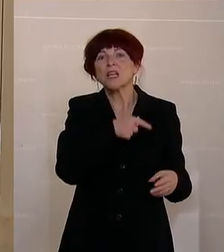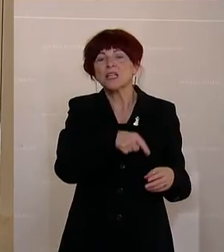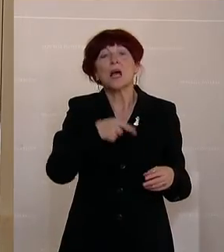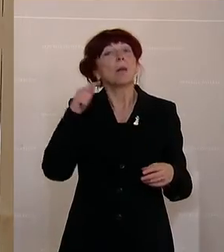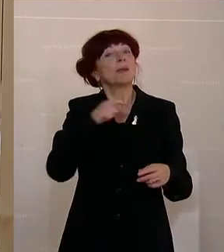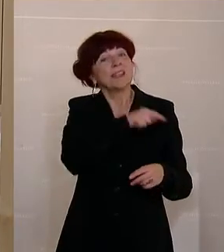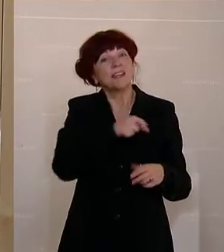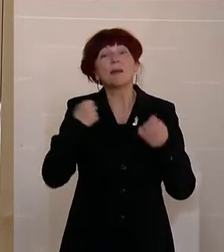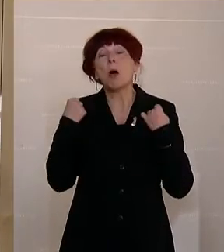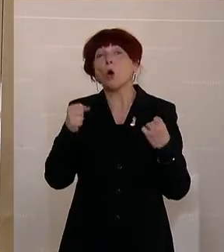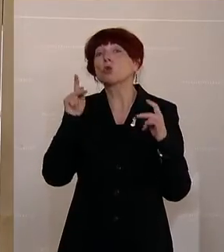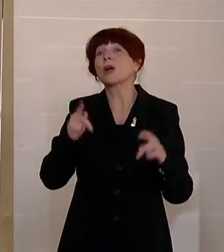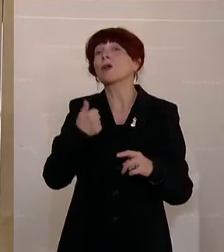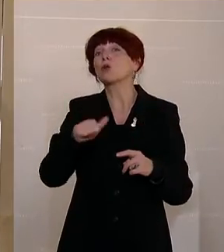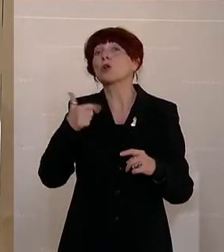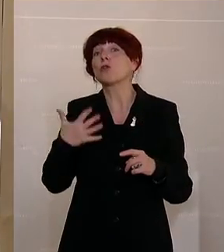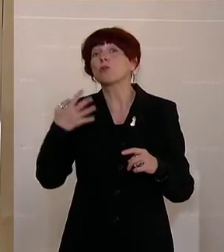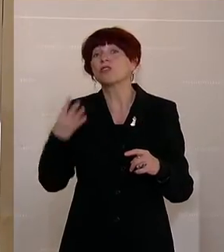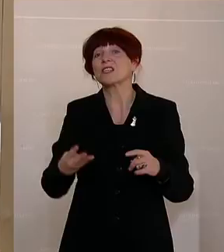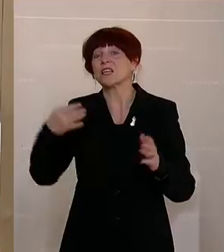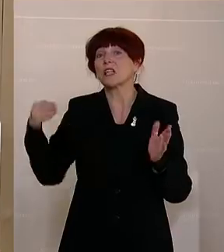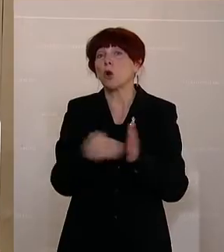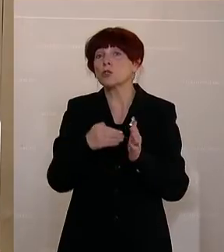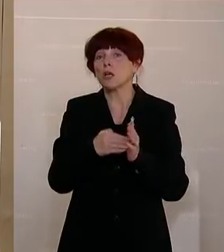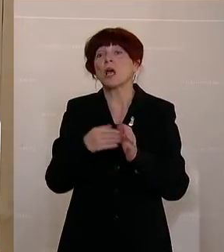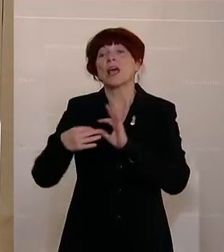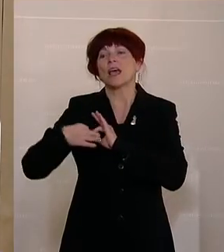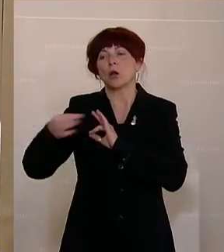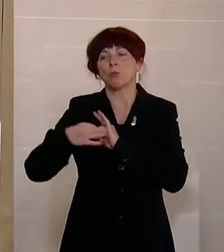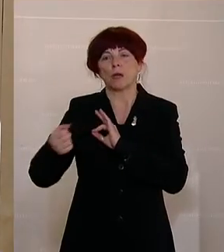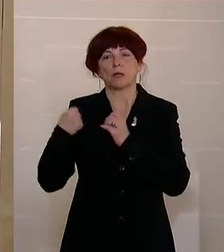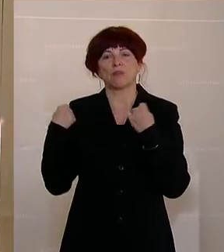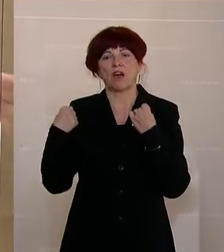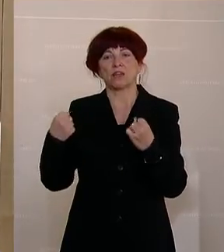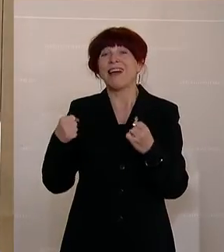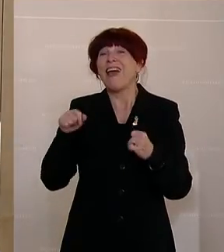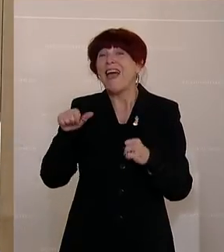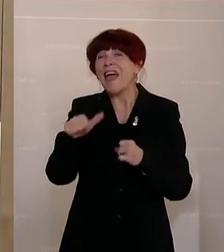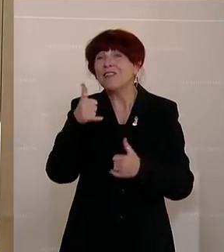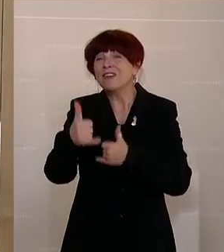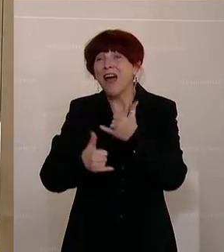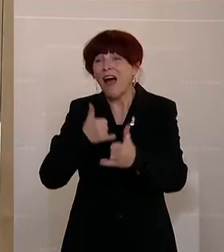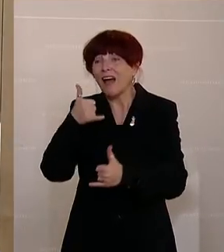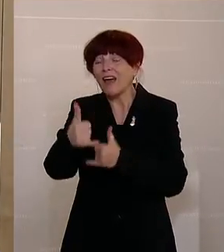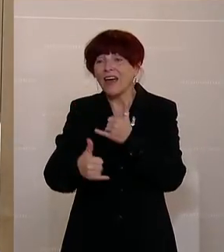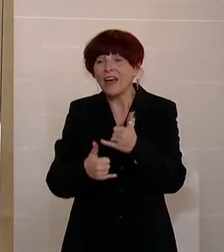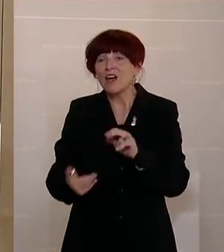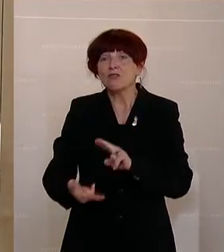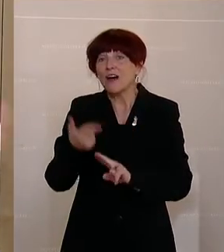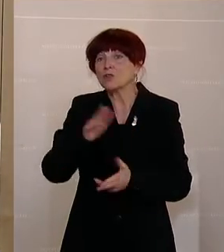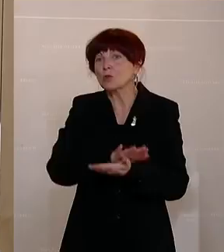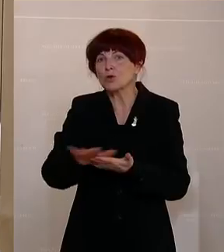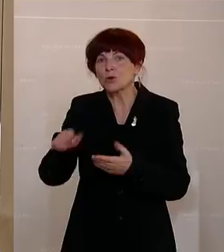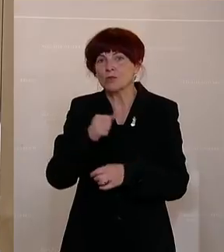könnte. Das ist bei dem durchschnittlichen Fahrleistung sind das elf Jahre. Das heißt, ich fahre elf Jahre quasi umsonst.